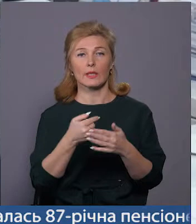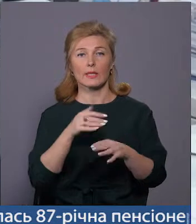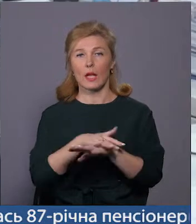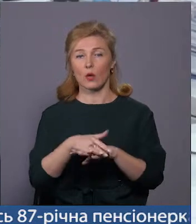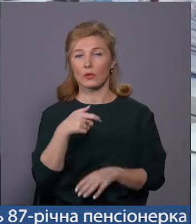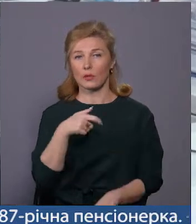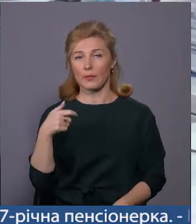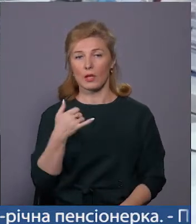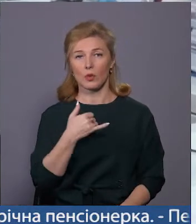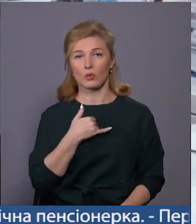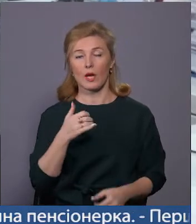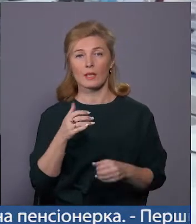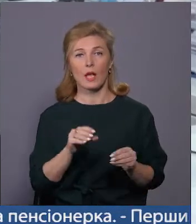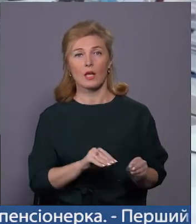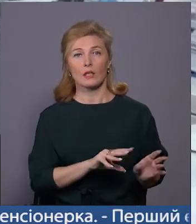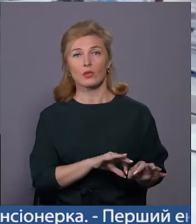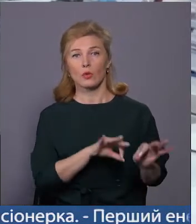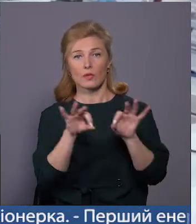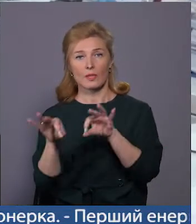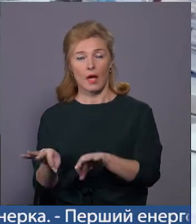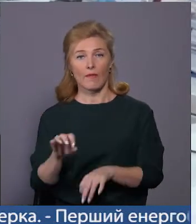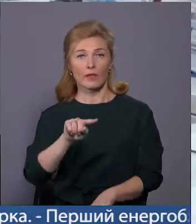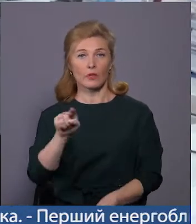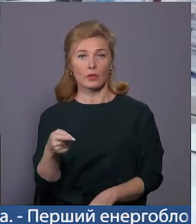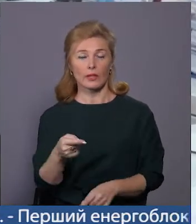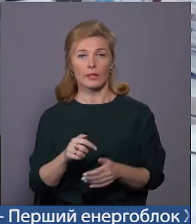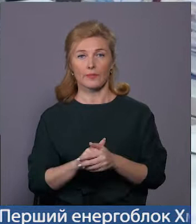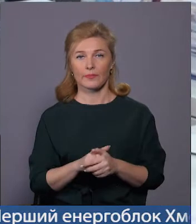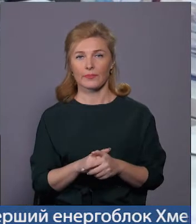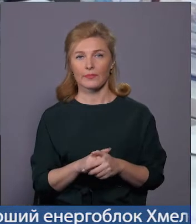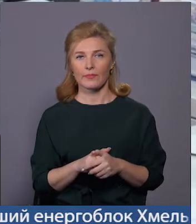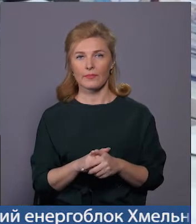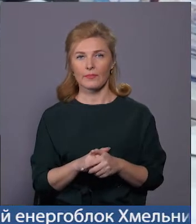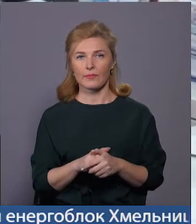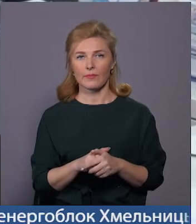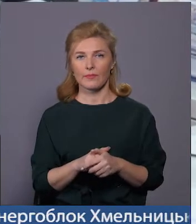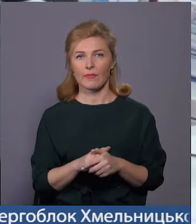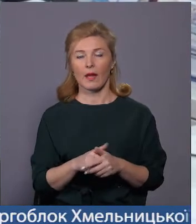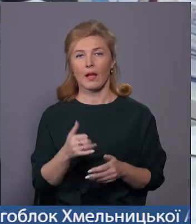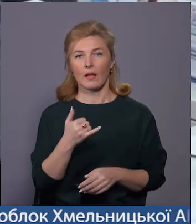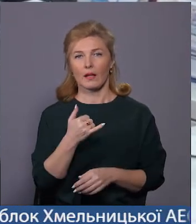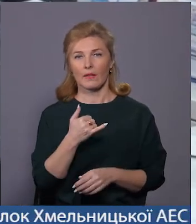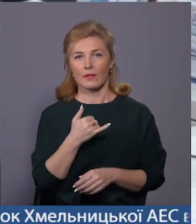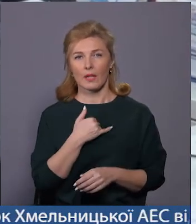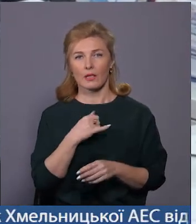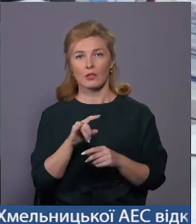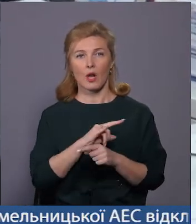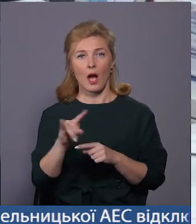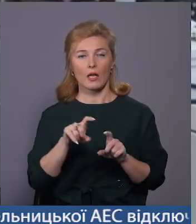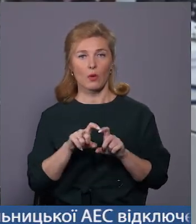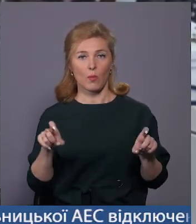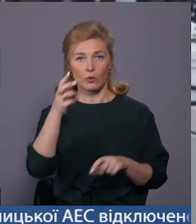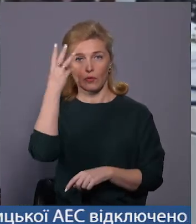депутатів. Нас доставили в межах години, трошки більше, за години 10 хвилин, в наш аеропорт у